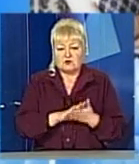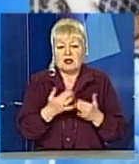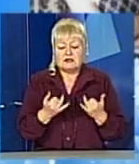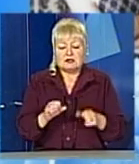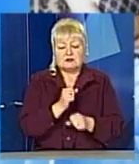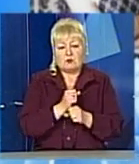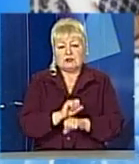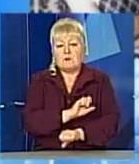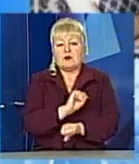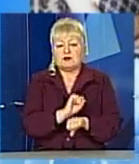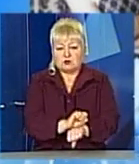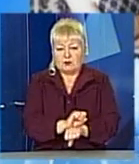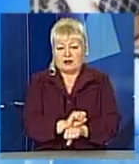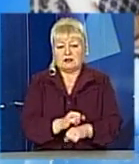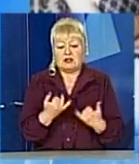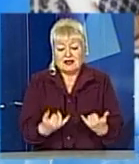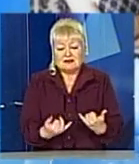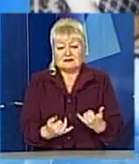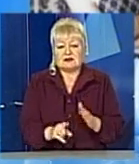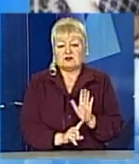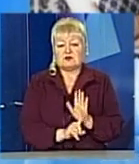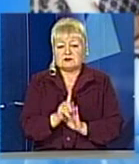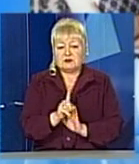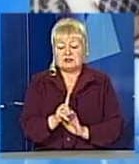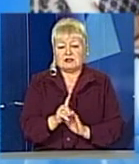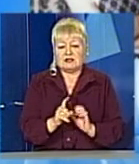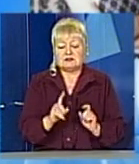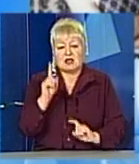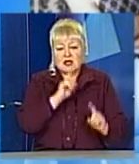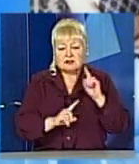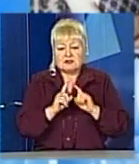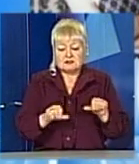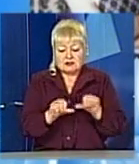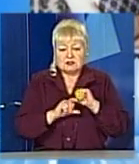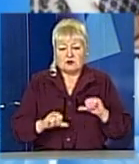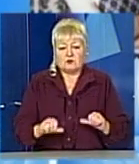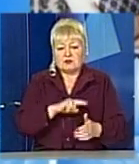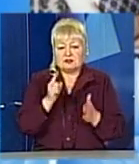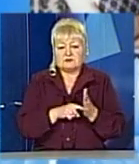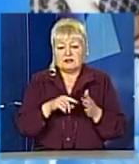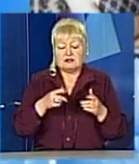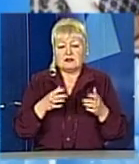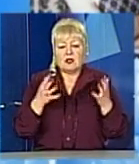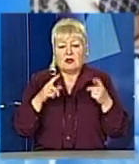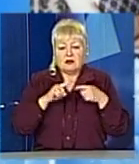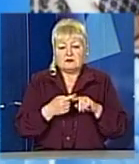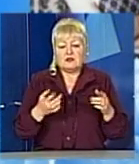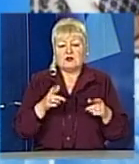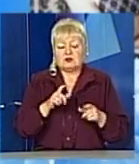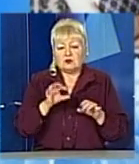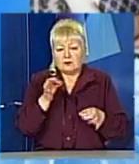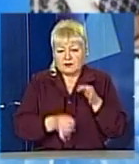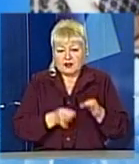призупинені. І з хвилини на хвилину розпочнеться засідання комісії з питань техногенної безпеки. До неї прибув прем'єр-міністр